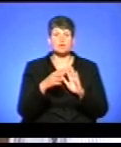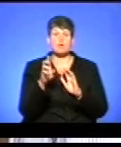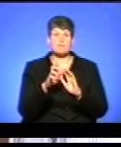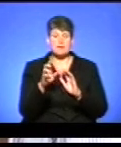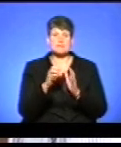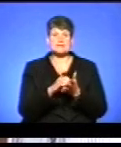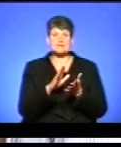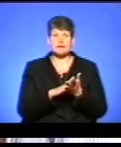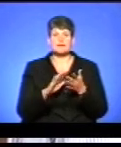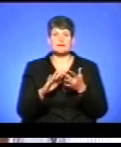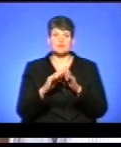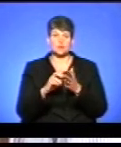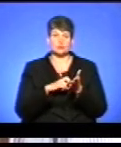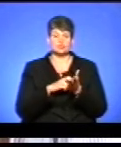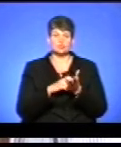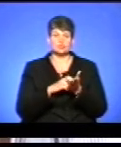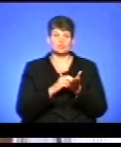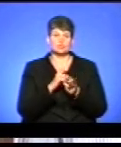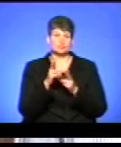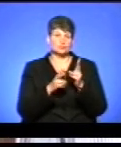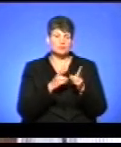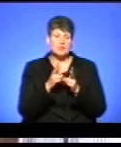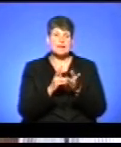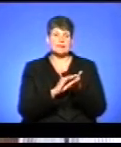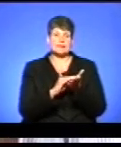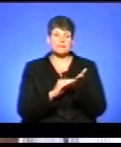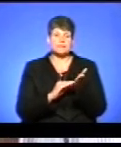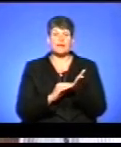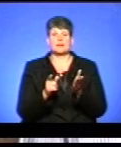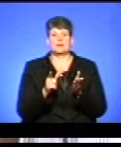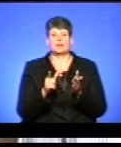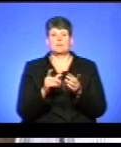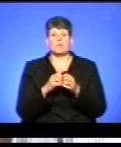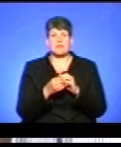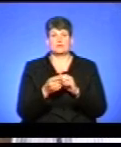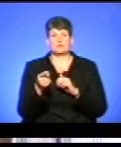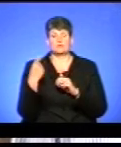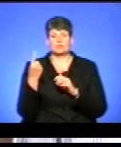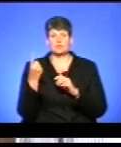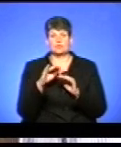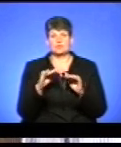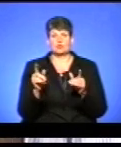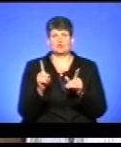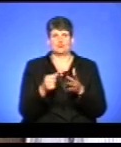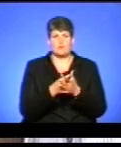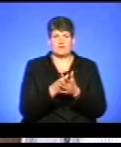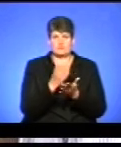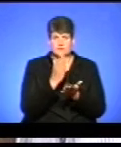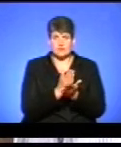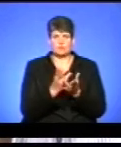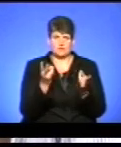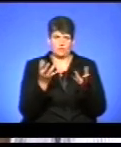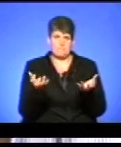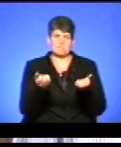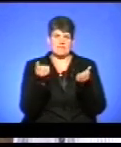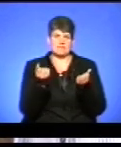зареєстрували цю електронну петицію і поставили проблему перед Тернопільською областю і громадою, що учні, які чогось добиваються, потрібно якимось чином